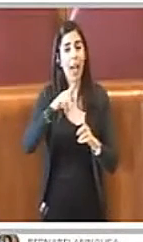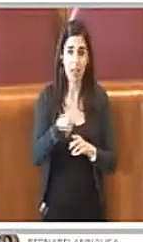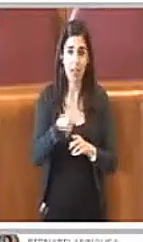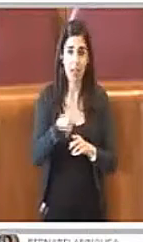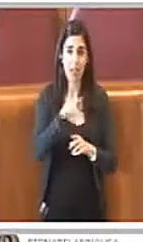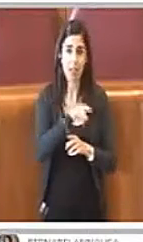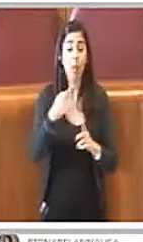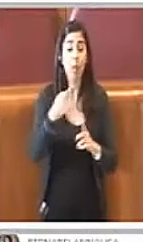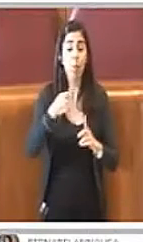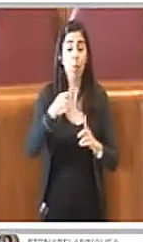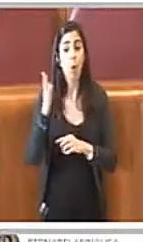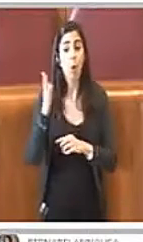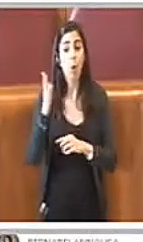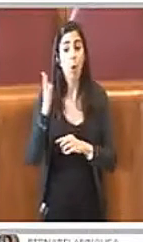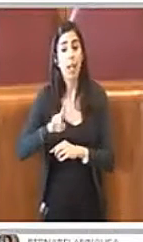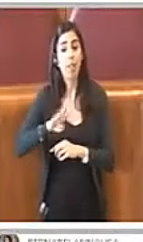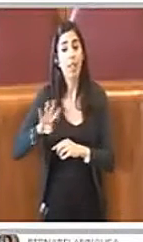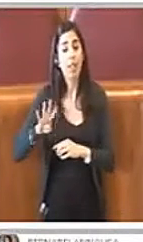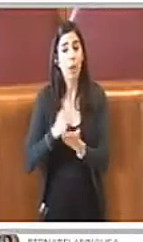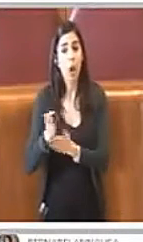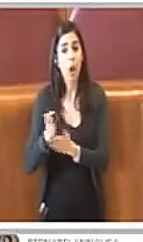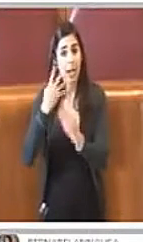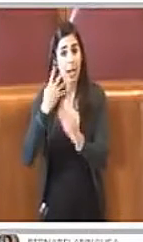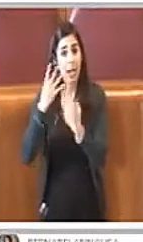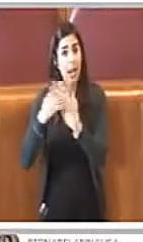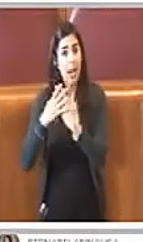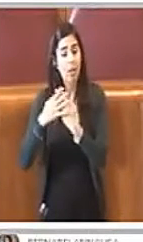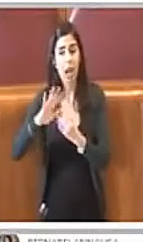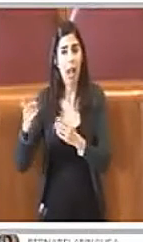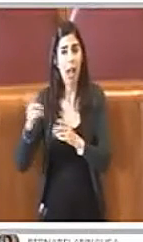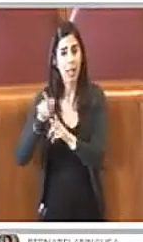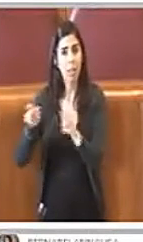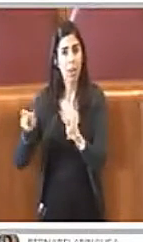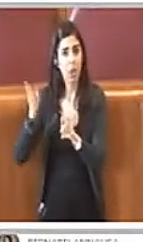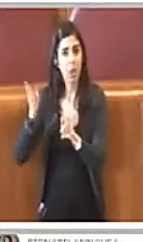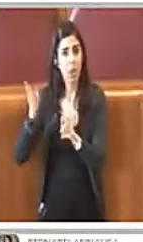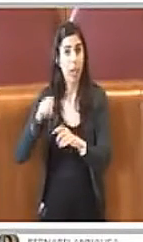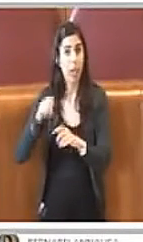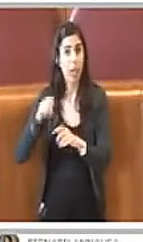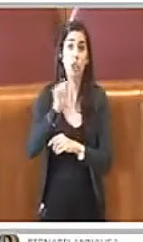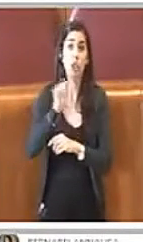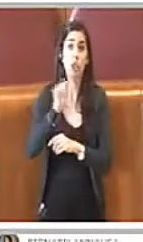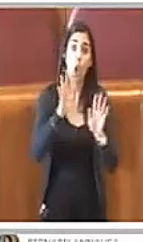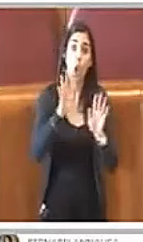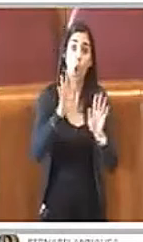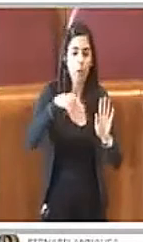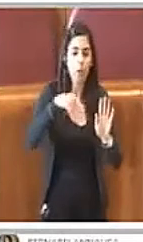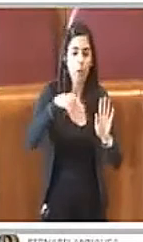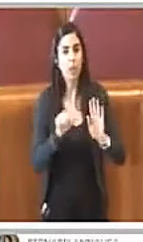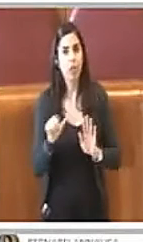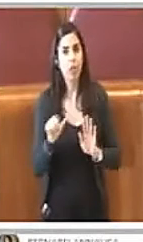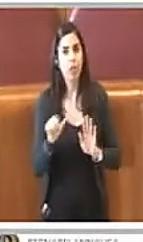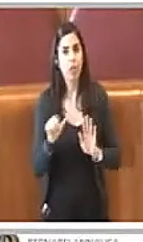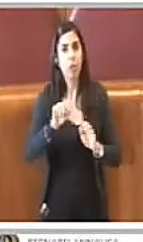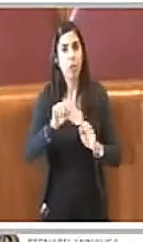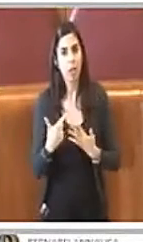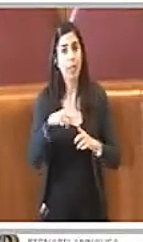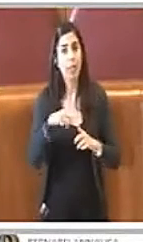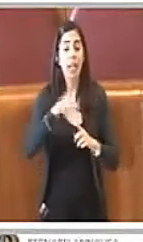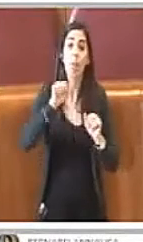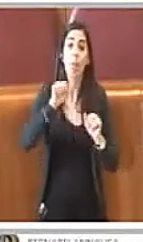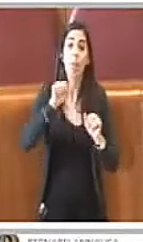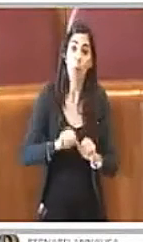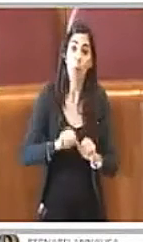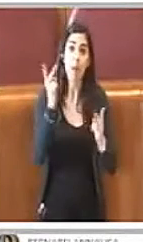a 24 anni agli altri imputati. Solo per nove casi su 617 è stato possibile per